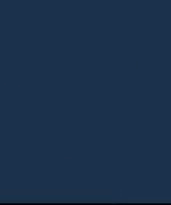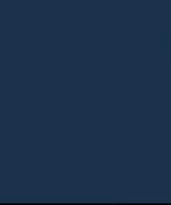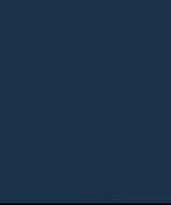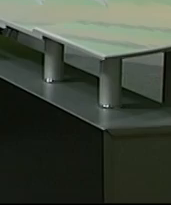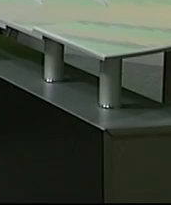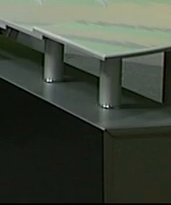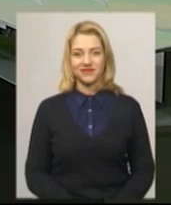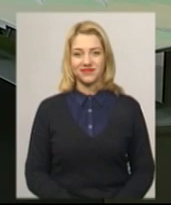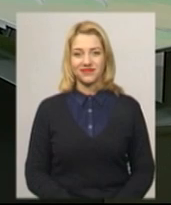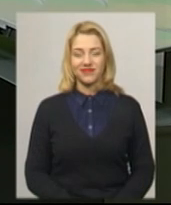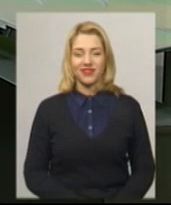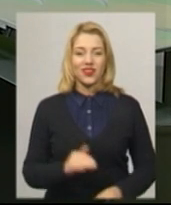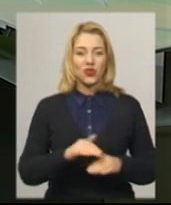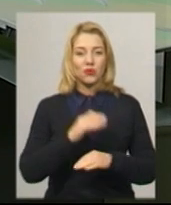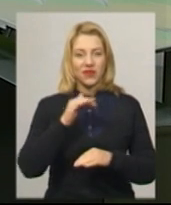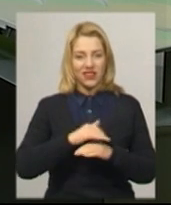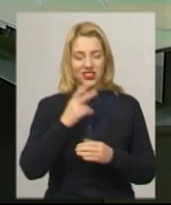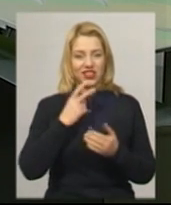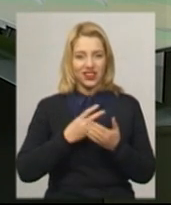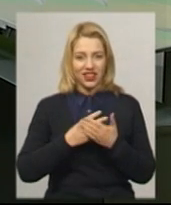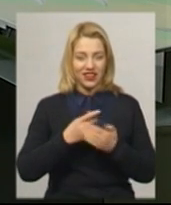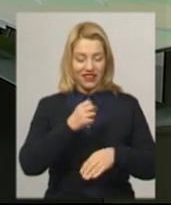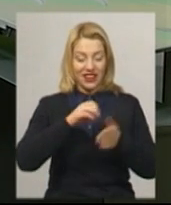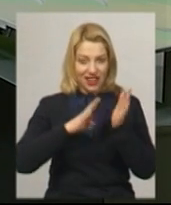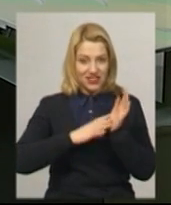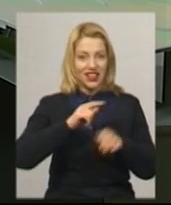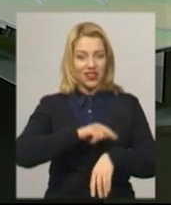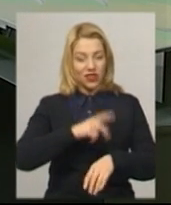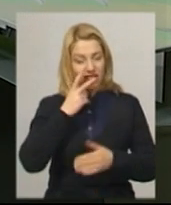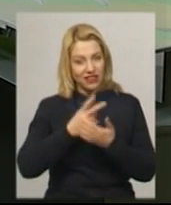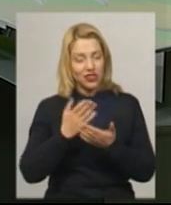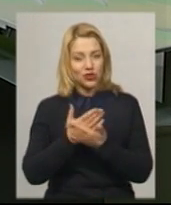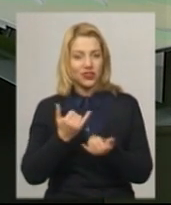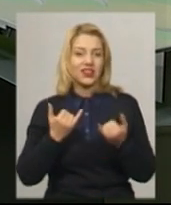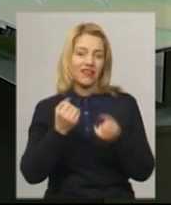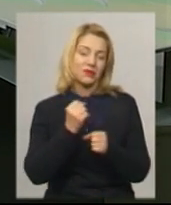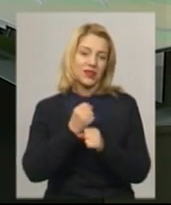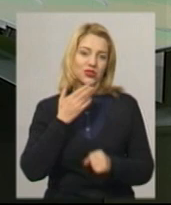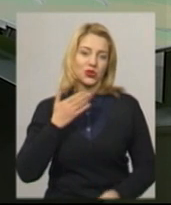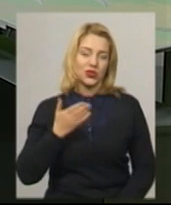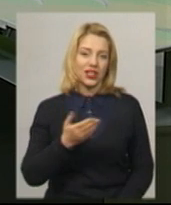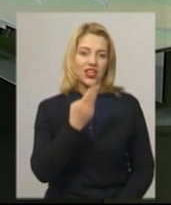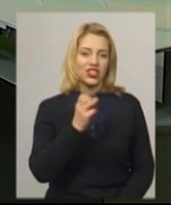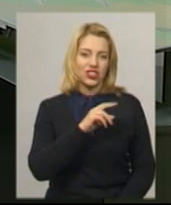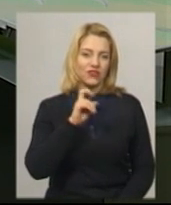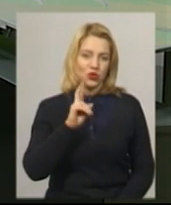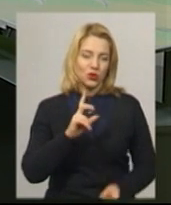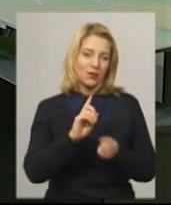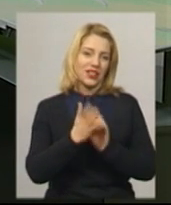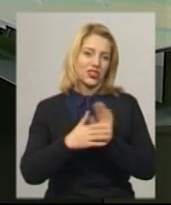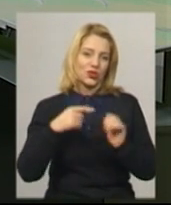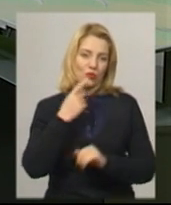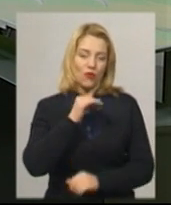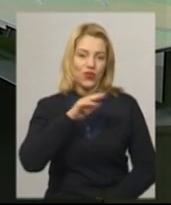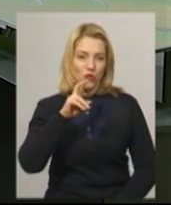Музика Доброго вечора, 19-та на годинку, ви дивитесь новини. У студії для вас працюють ведуча Катерина Шевчук, на жесту